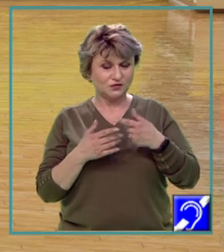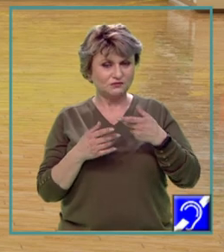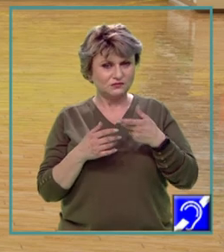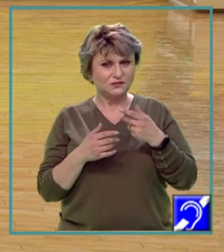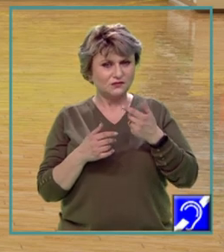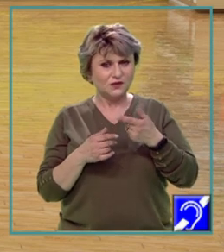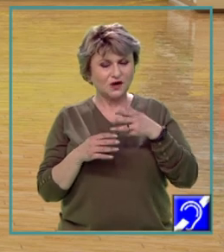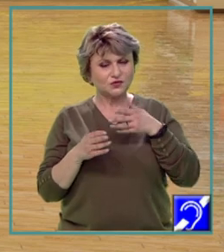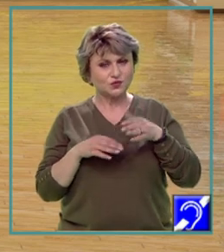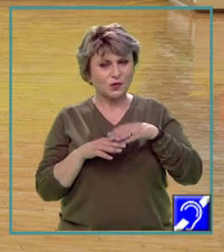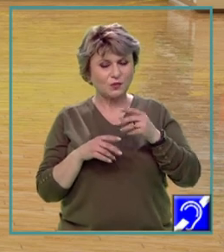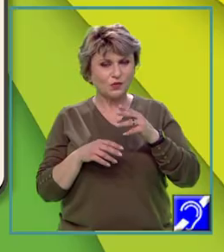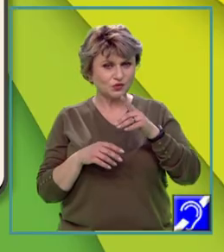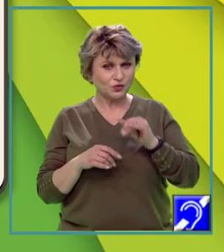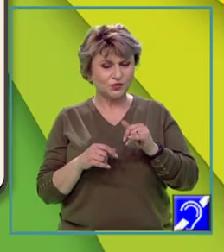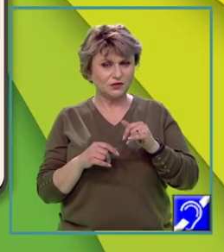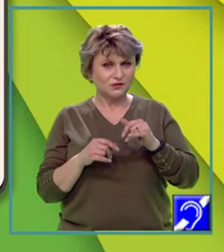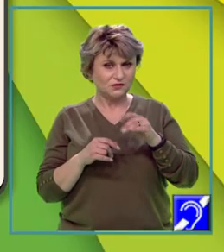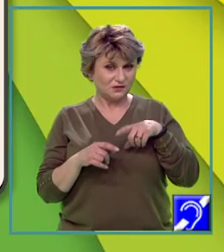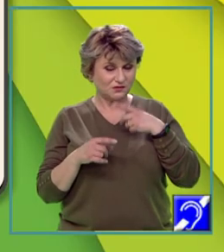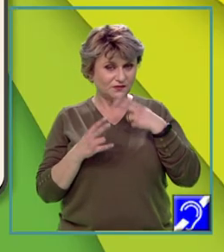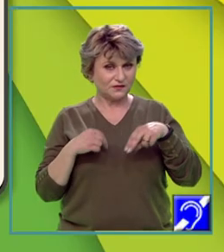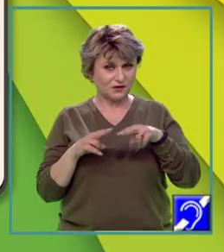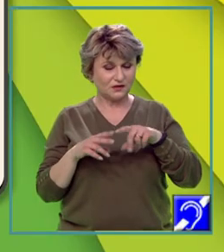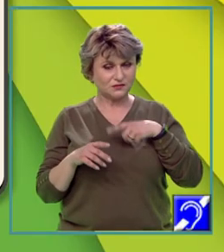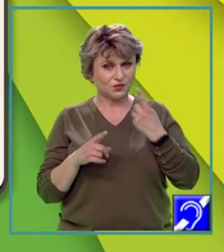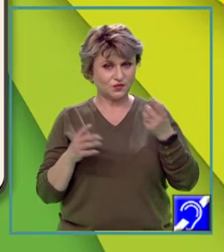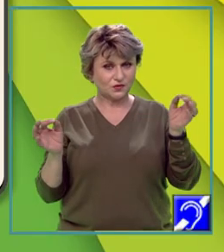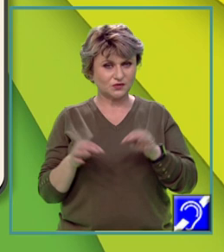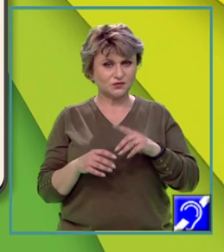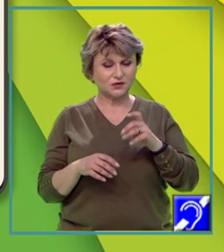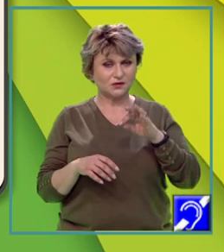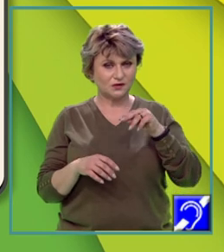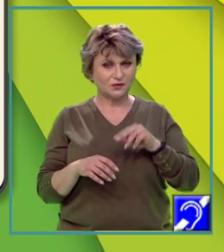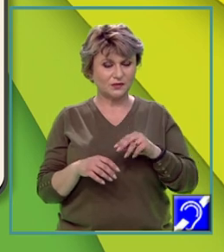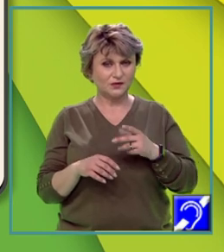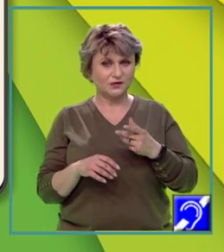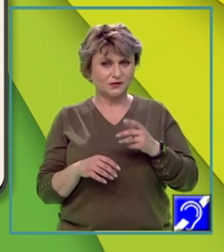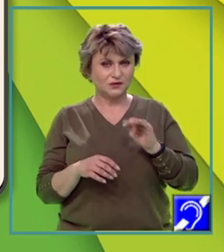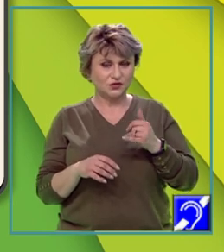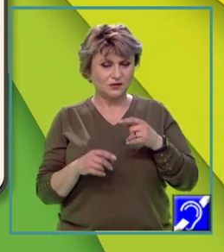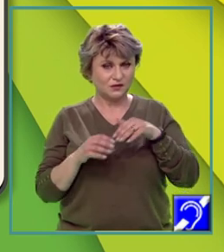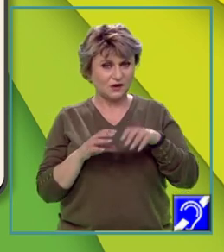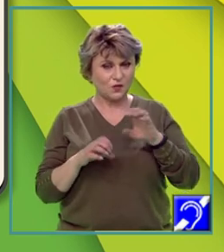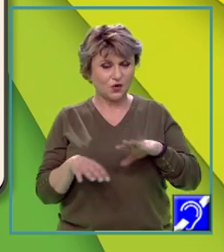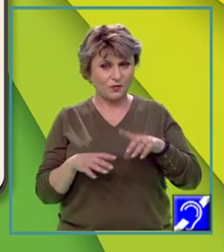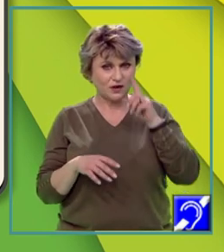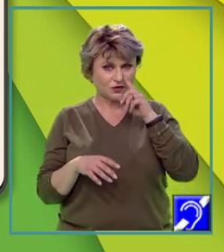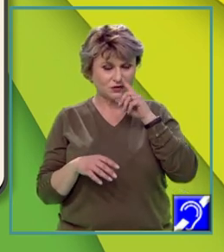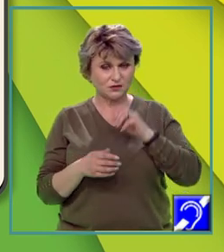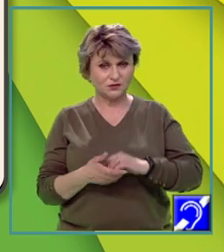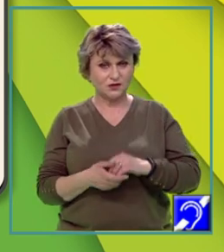geografic în Europa, concluzionând, este unul redus de tip punctiform în Europa nordică,